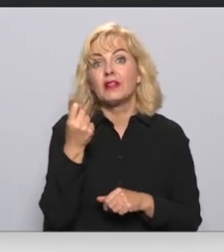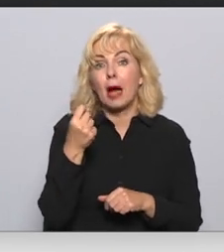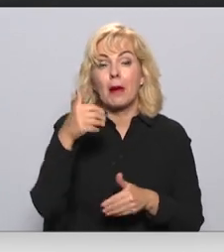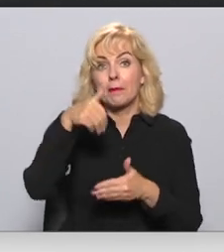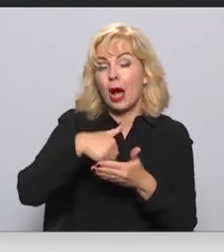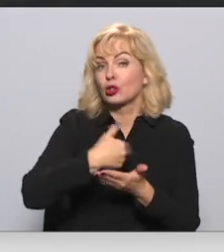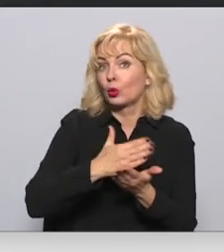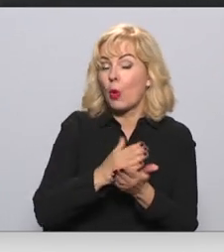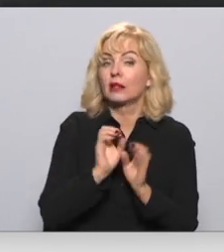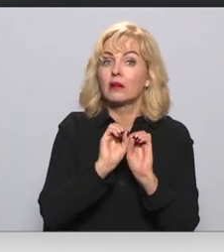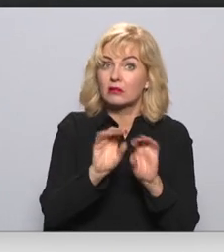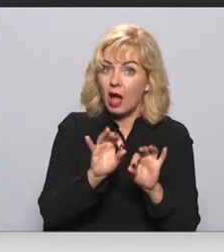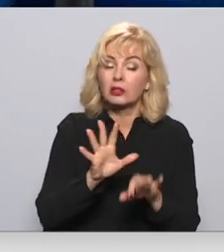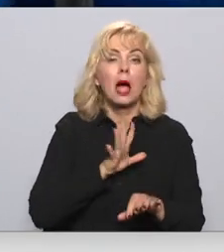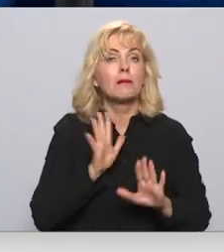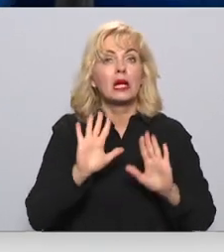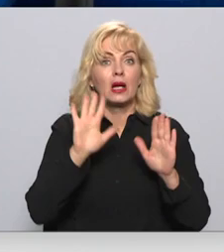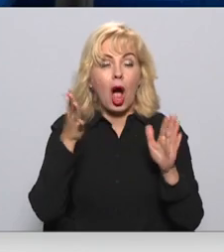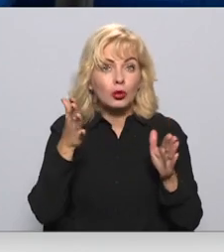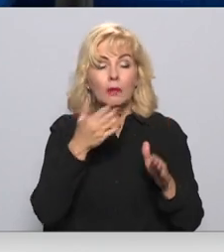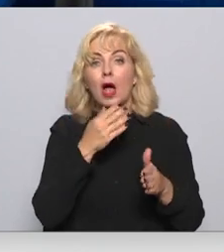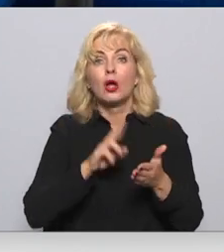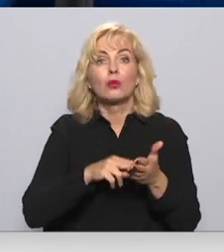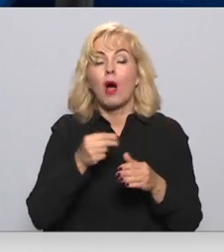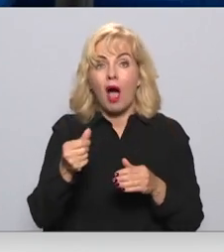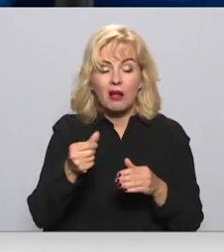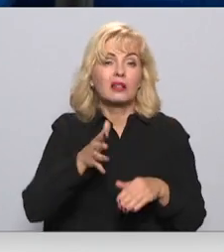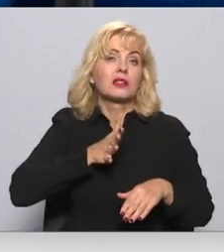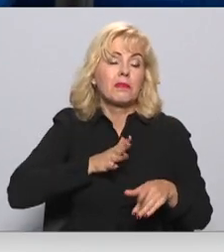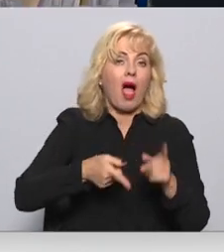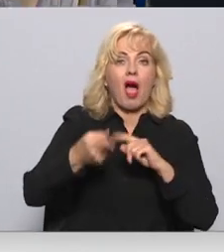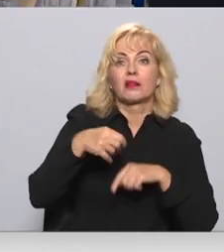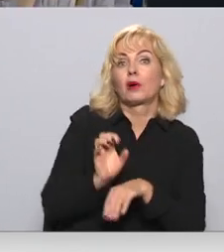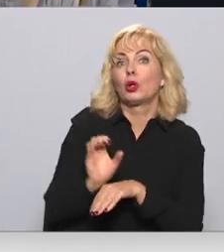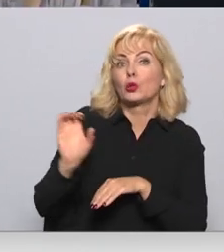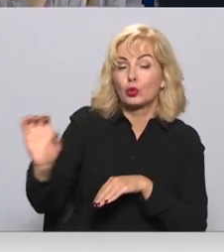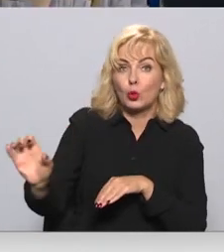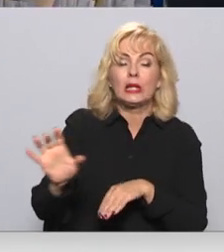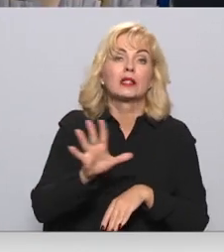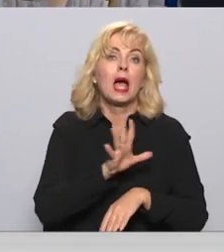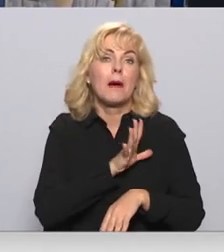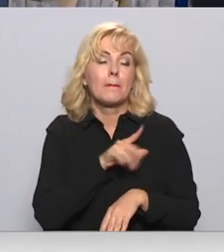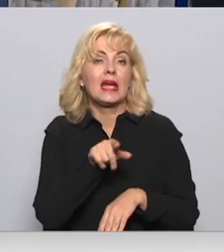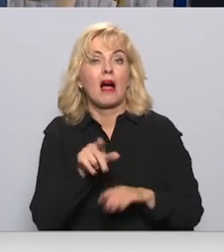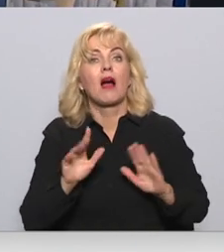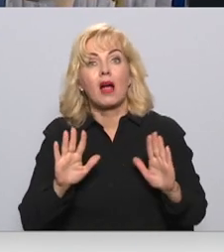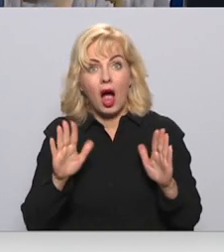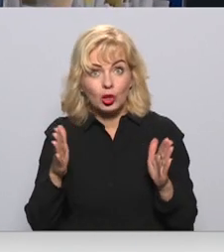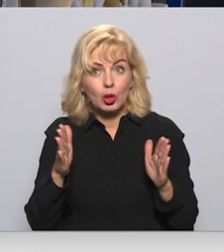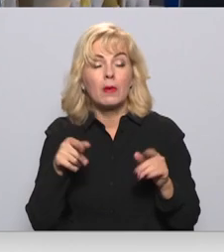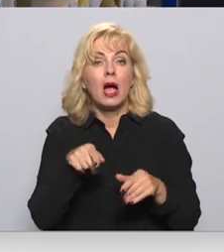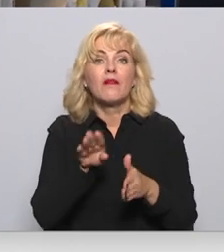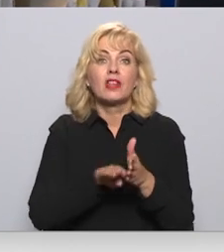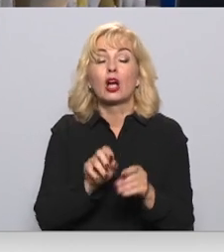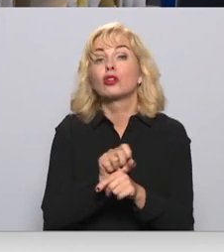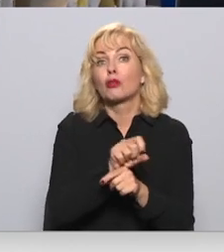nodaļā saka, bija gadījumi, kad neatmuitotās patsiņas nācies sūtīt arī atpakaļ. Jā, ir arī tādi gadījumi bijuši, ja vienkārši